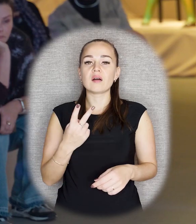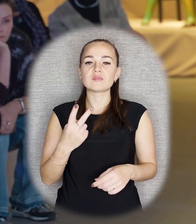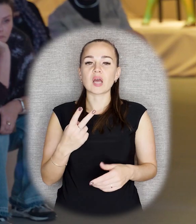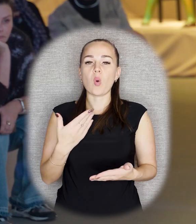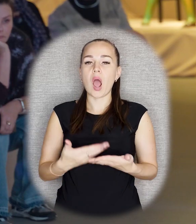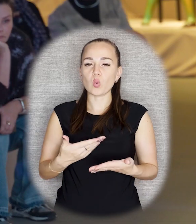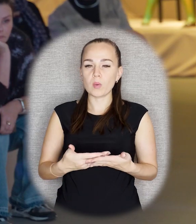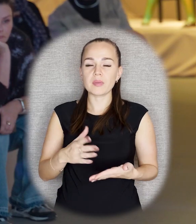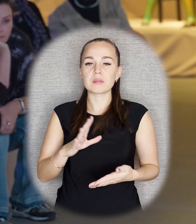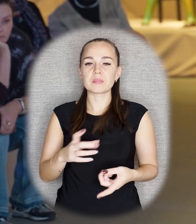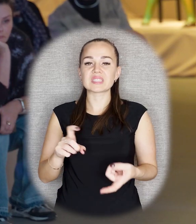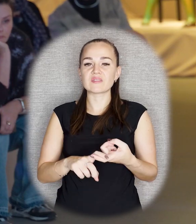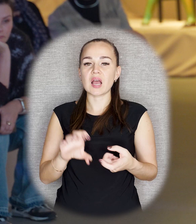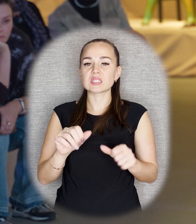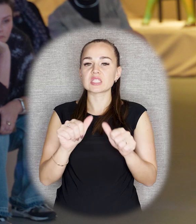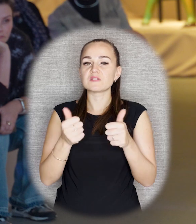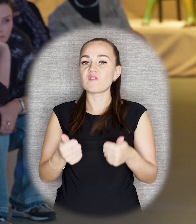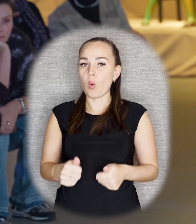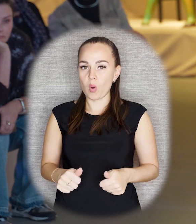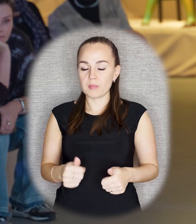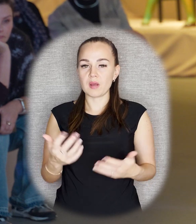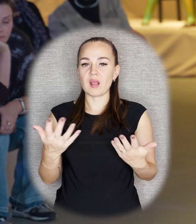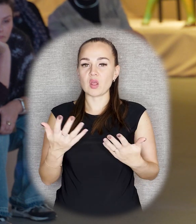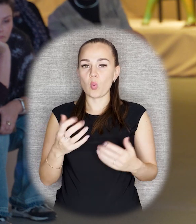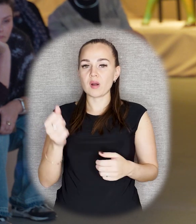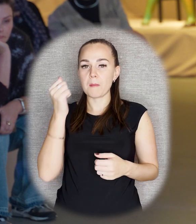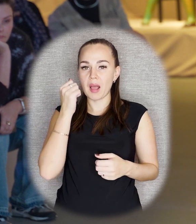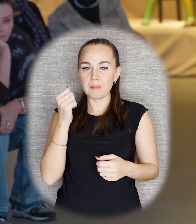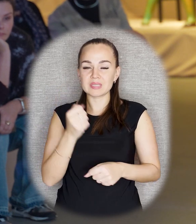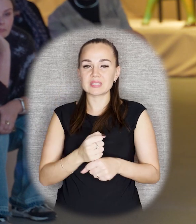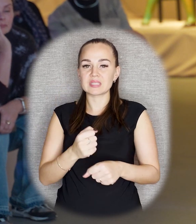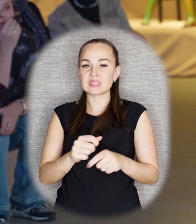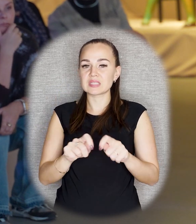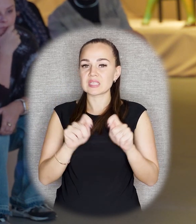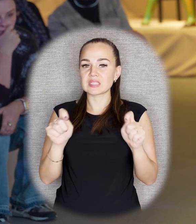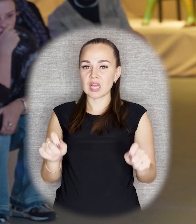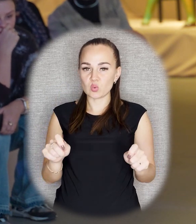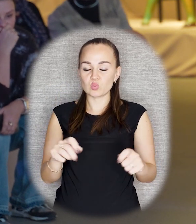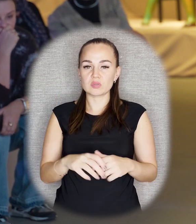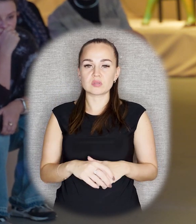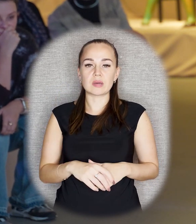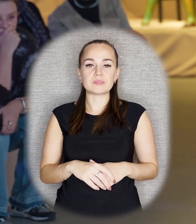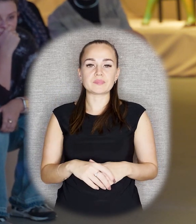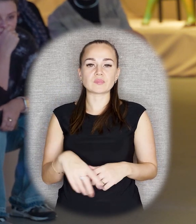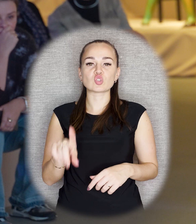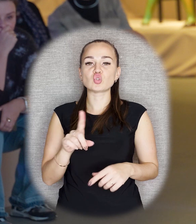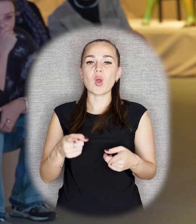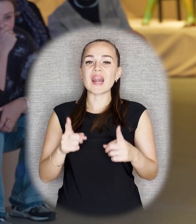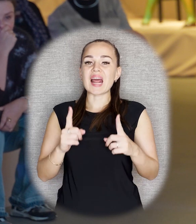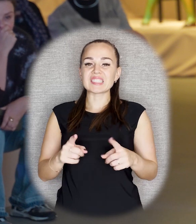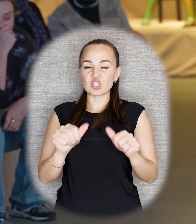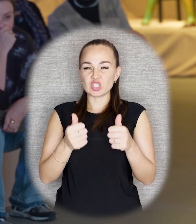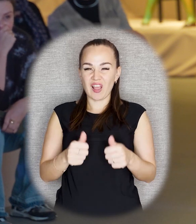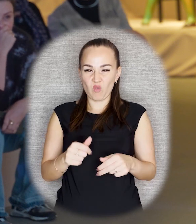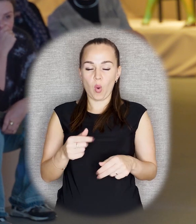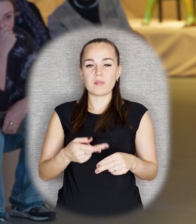с формой, в которой памятники создаются. Что реалистическая форма устарела и не отражает